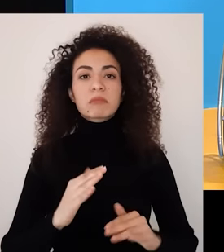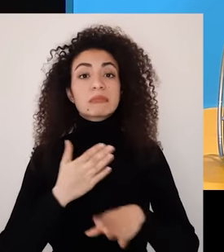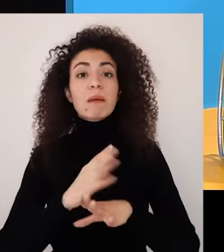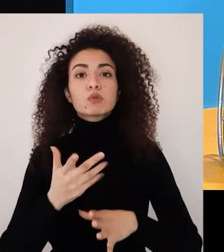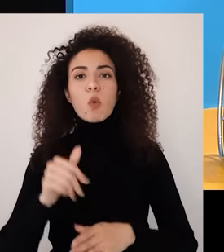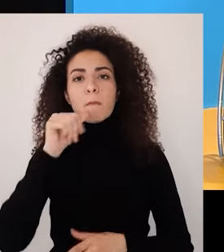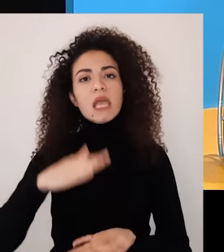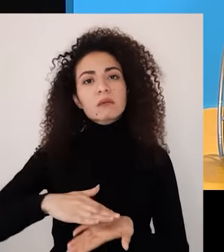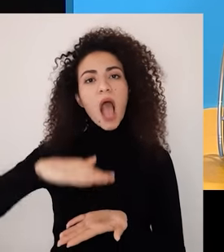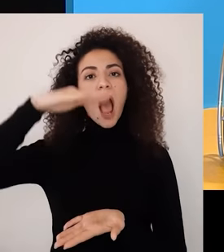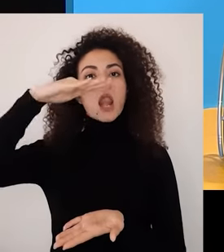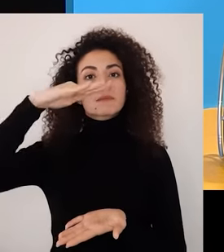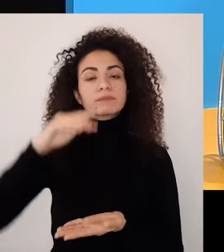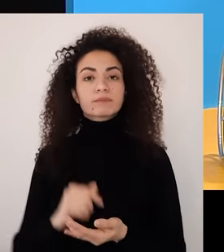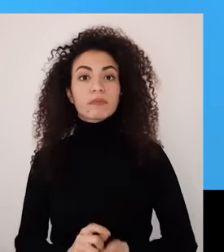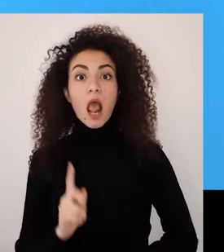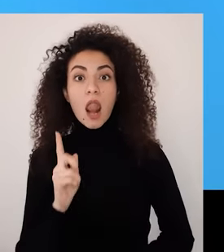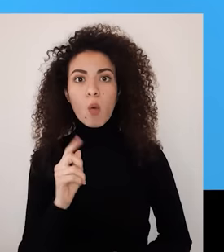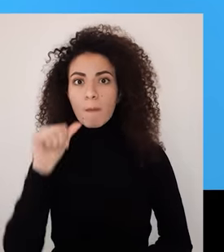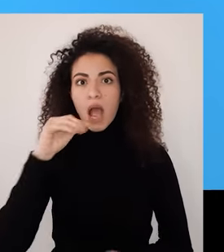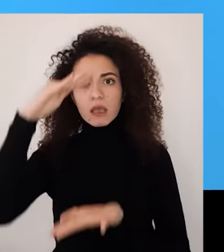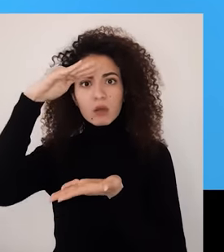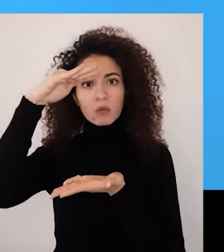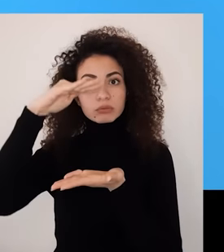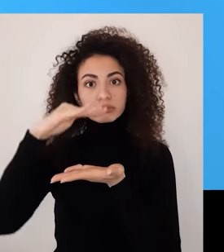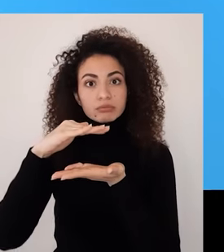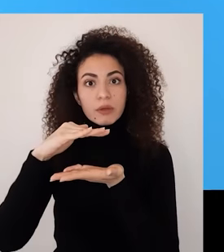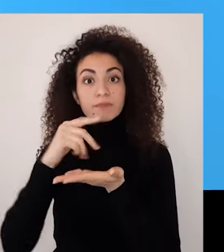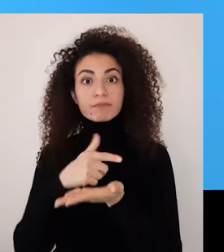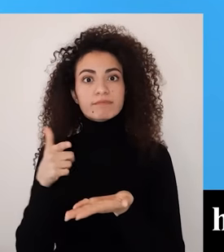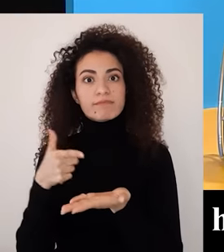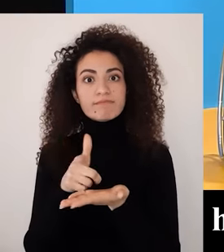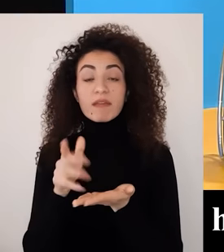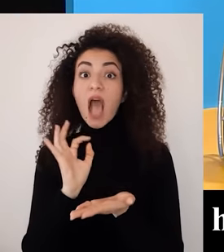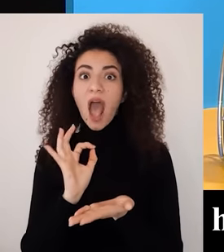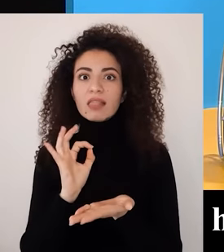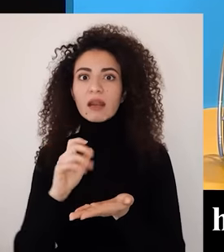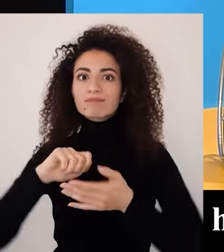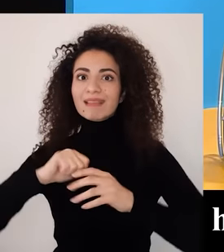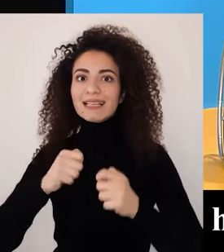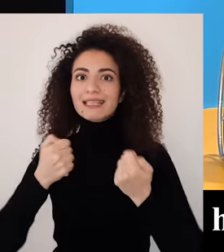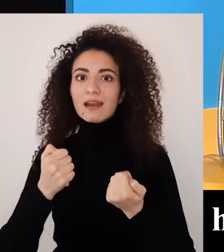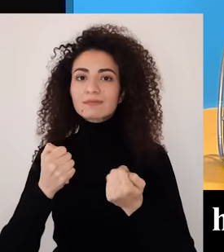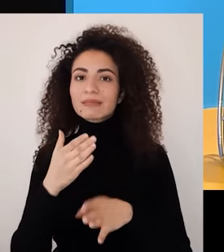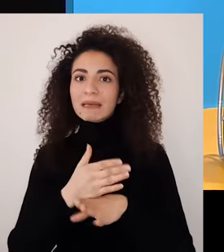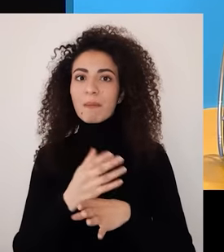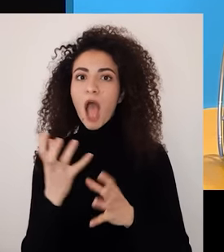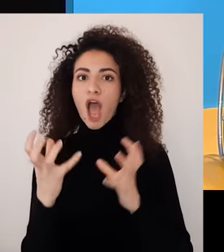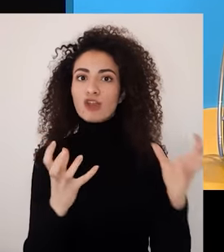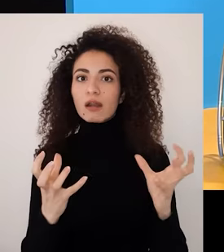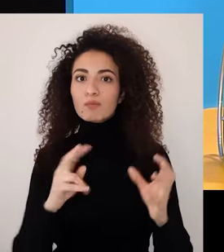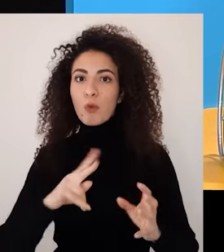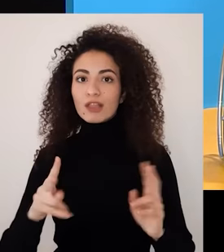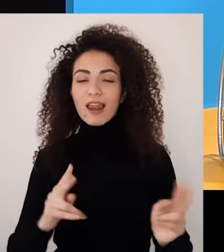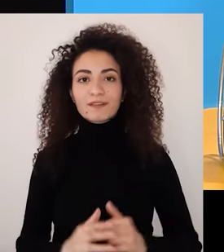طالما أنه مستوى الماء مرتفع ولكن بحال انخفض مستوى الماء رح يكون بخطر تحطم الزورق نتيجة